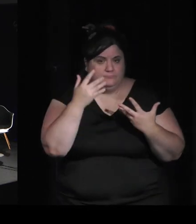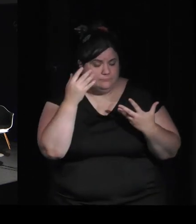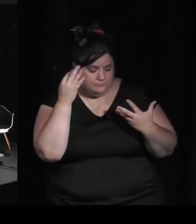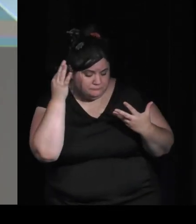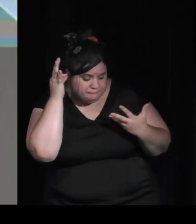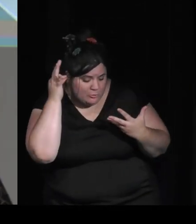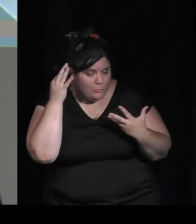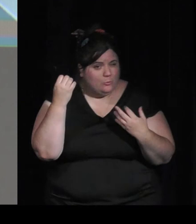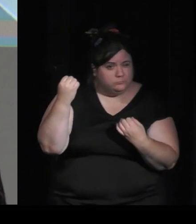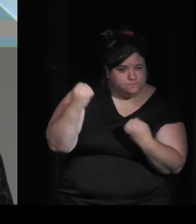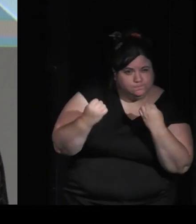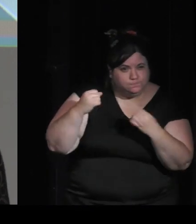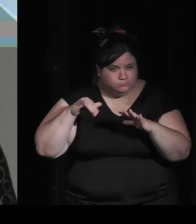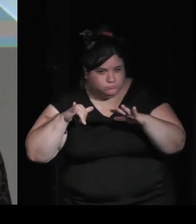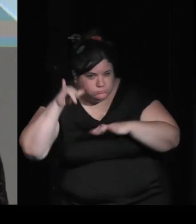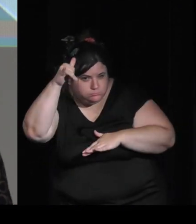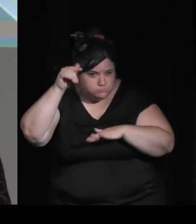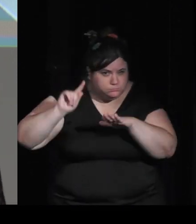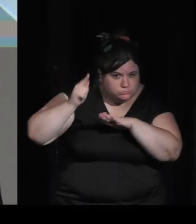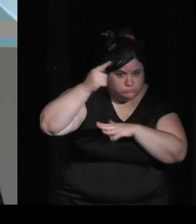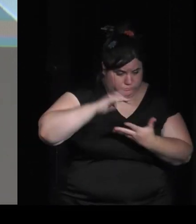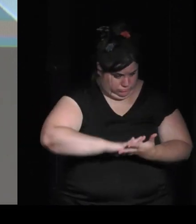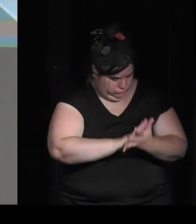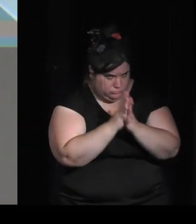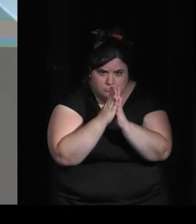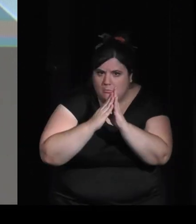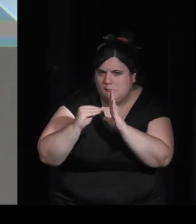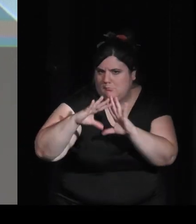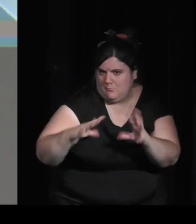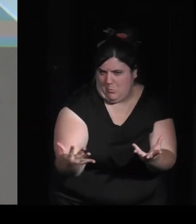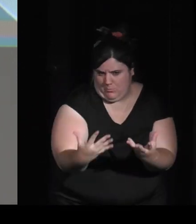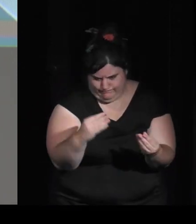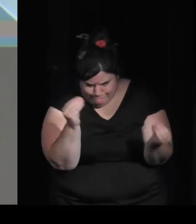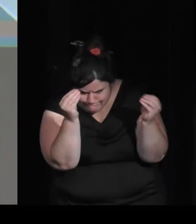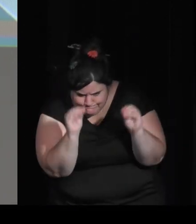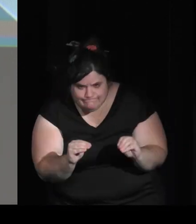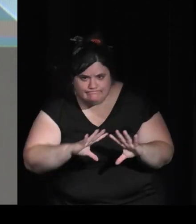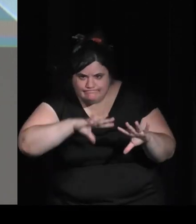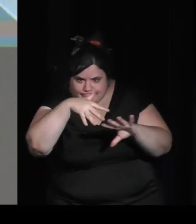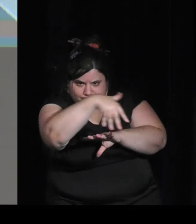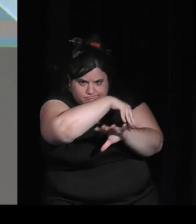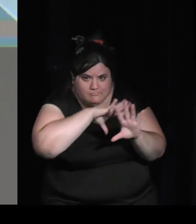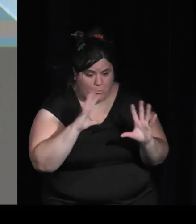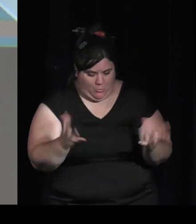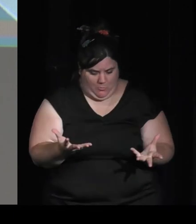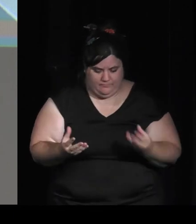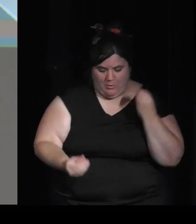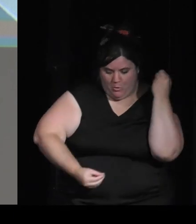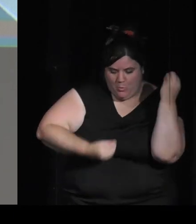champs disciplinaires beaucoup d'expertises qui peuvent être mêlées qui peuvent être creusées qui peuvent être poussées